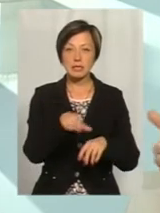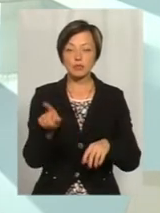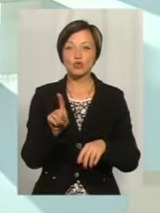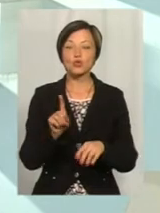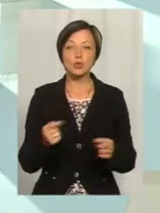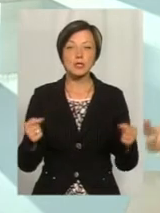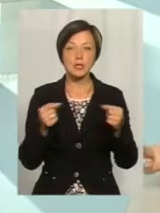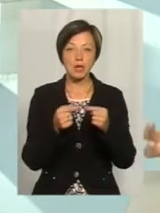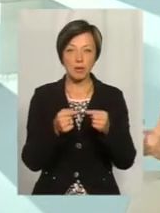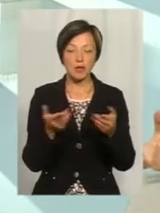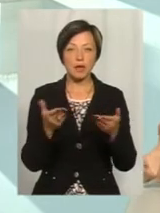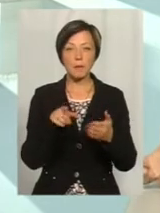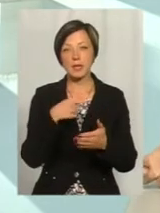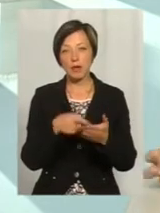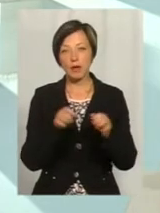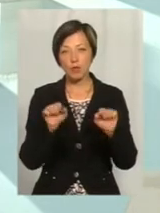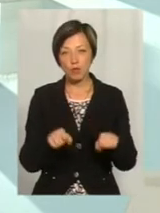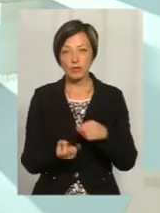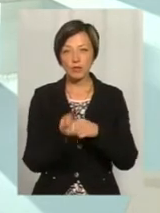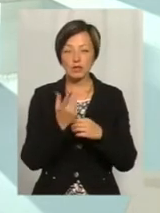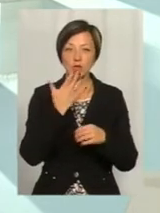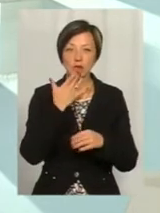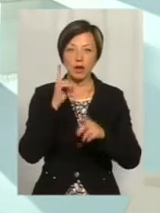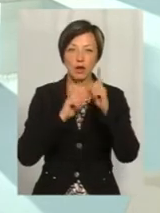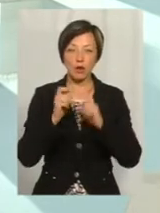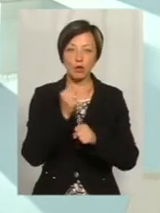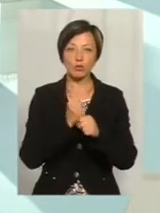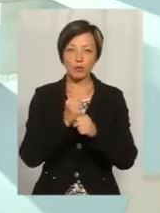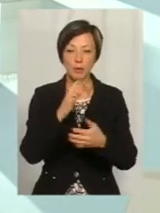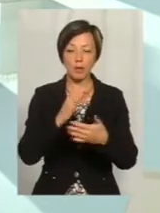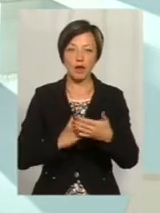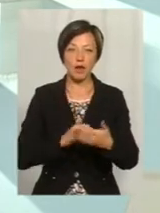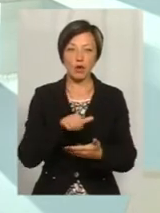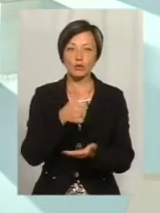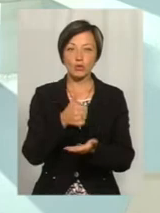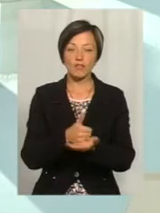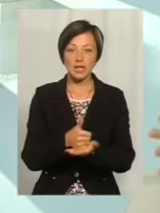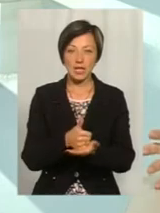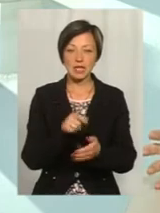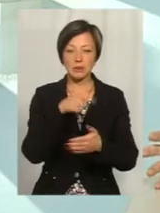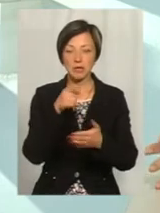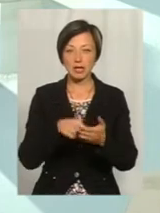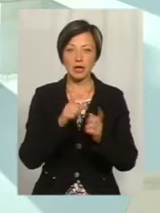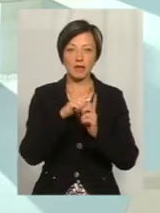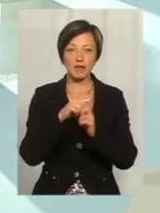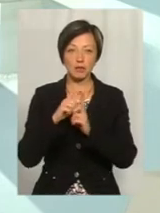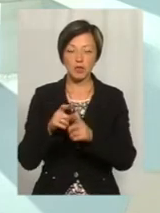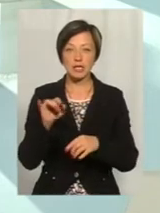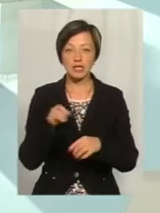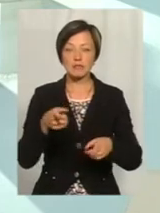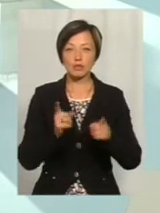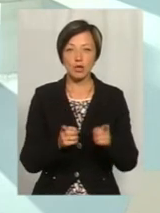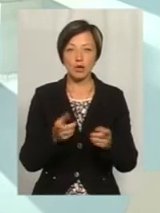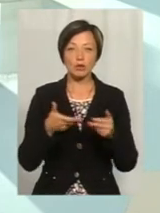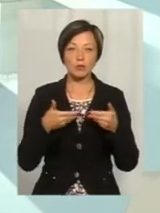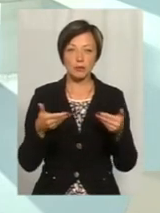що саме, які питання можуть виникнути. Національна рада розробила такий перелік основних типових запитань і відповідей. І, звичайно, ми